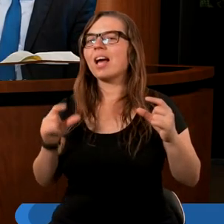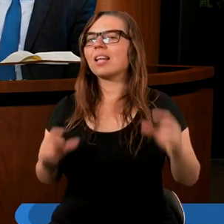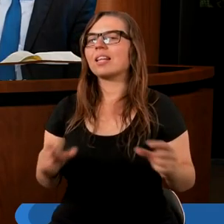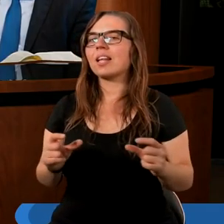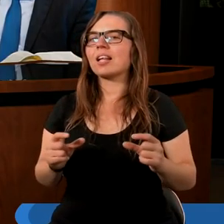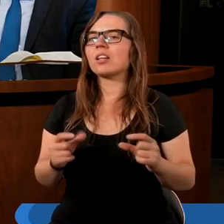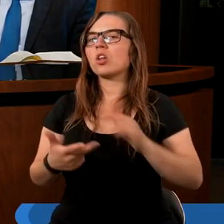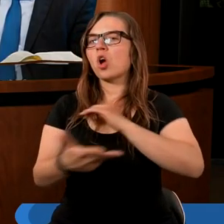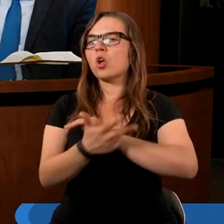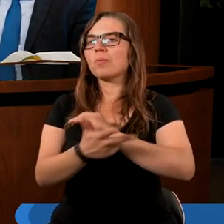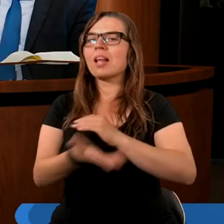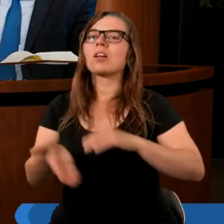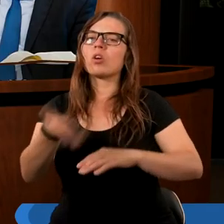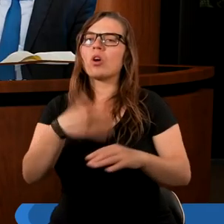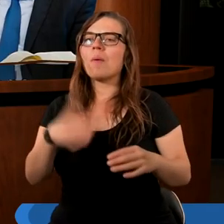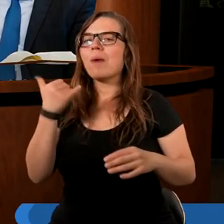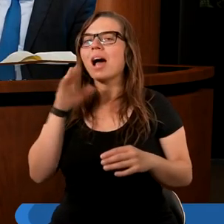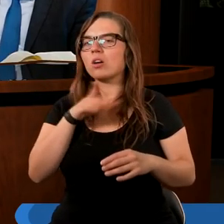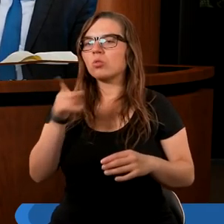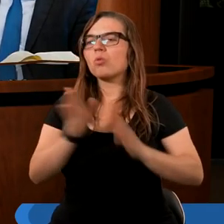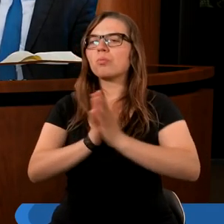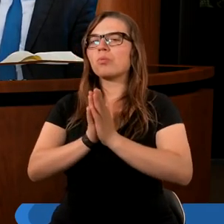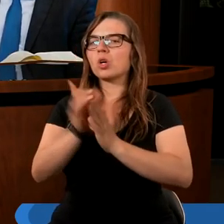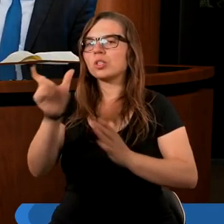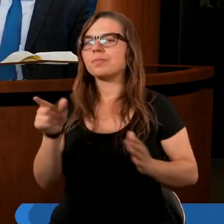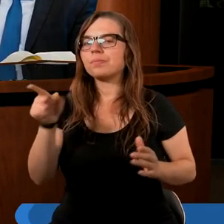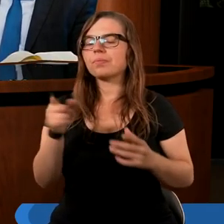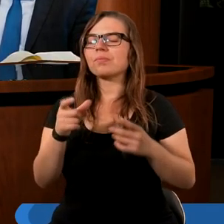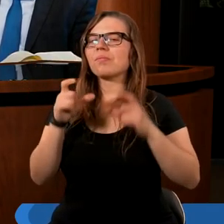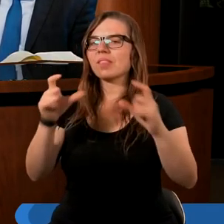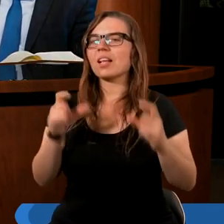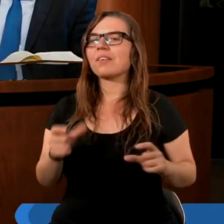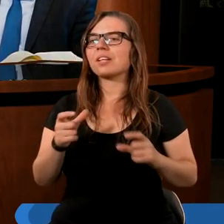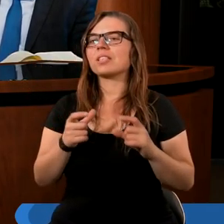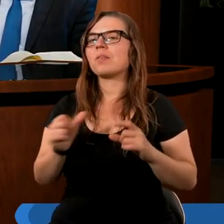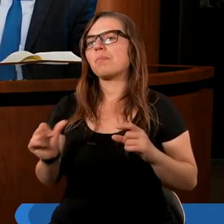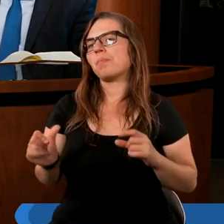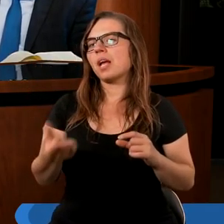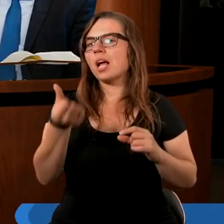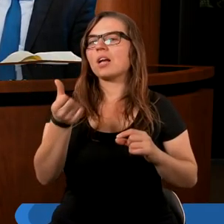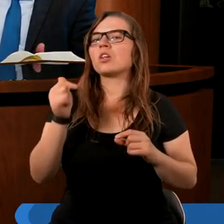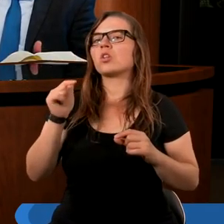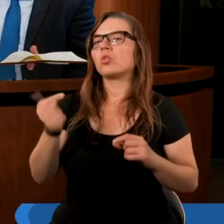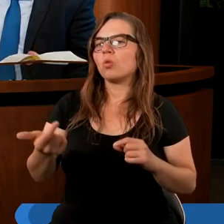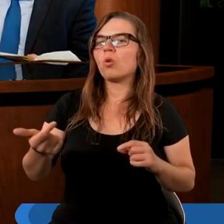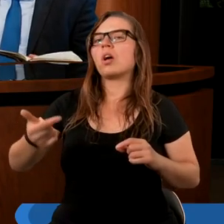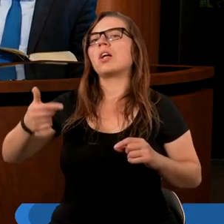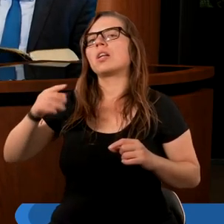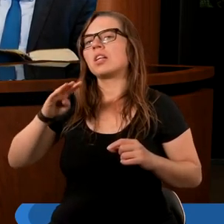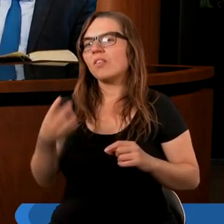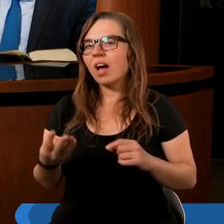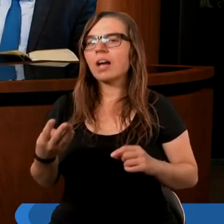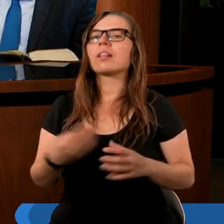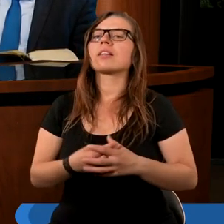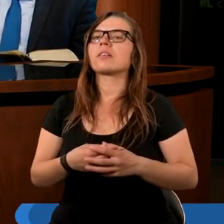z XVIII rozdziału. Mariusz, poproszę Ciebie. Werset pierwszy, drugi i